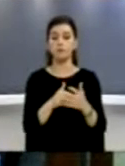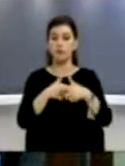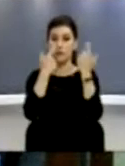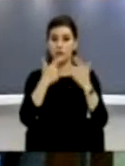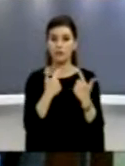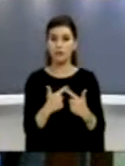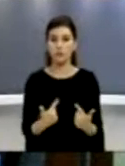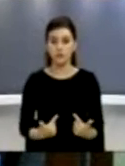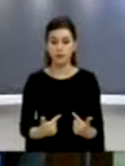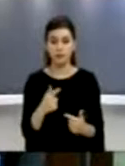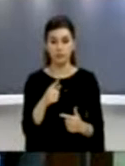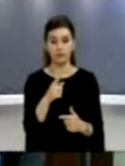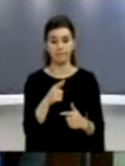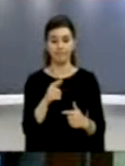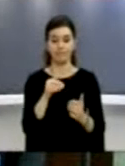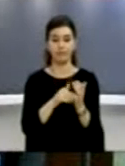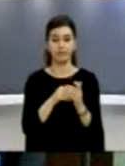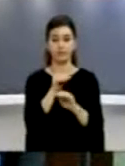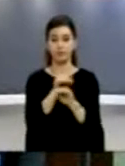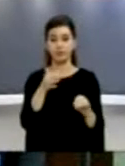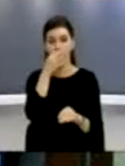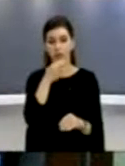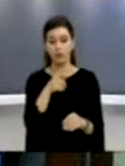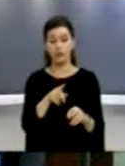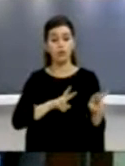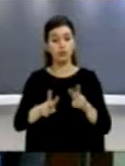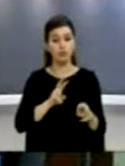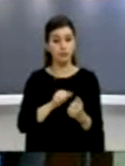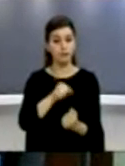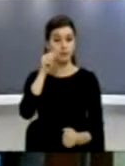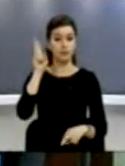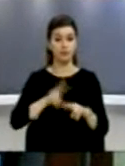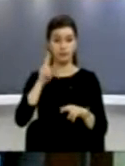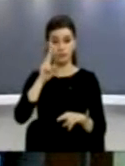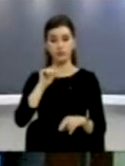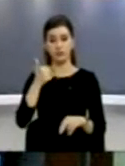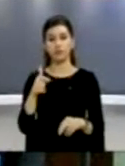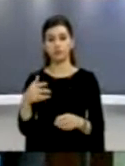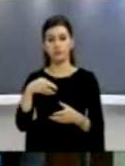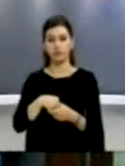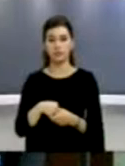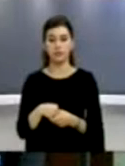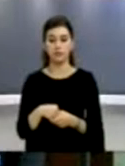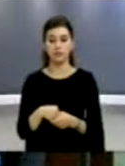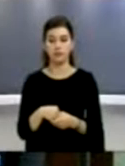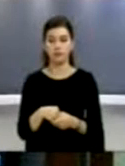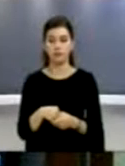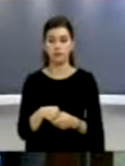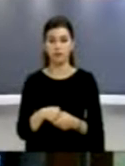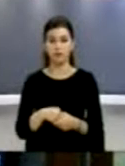tjera duhet të presizohet që provimin e jurisprudences të Kosovës, pra të Republikës të Kosovës.